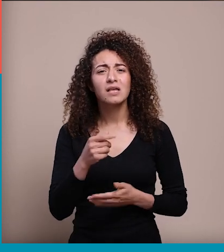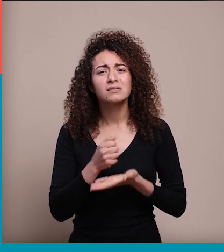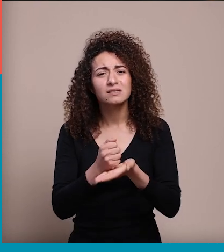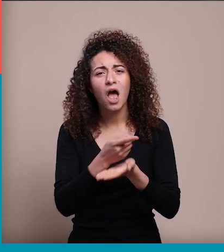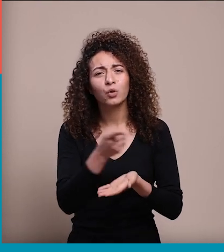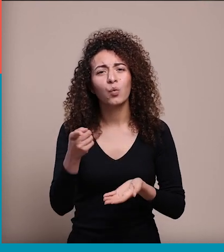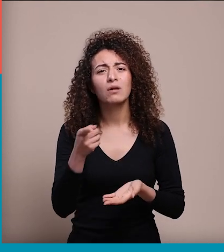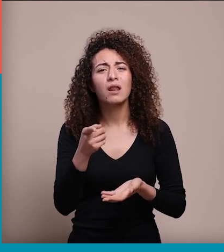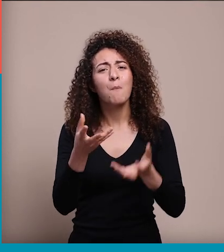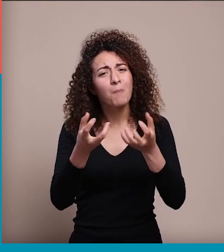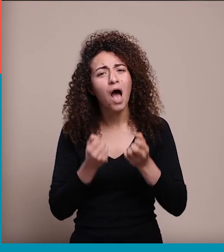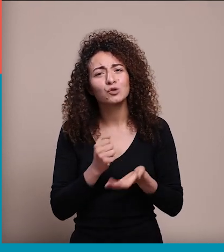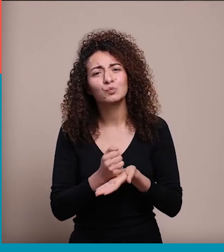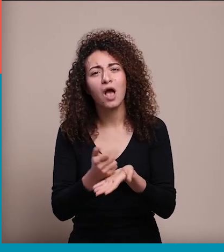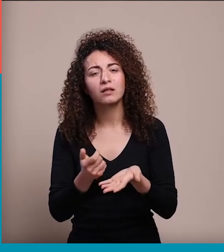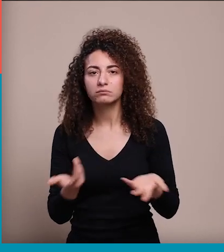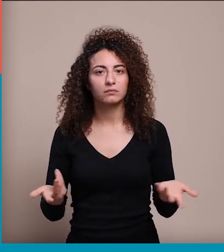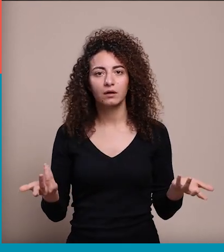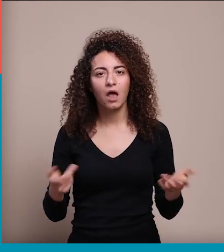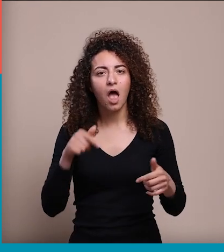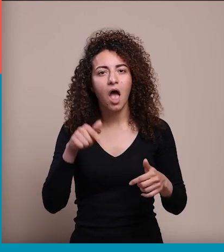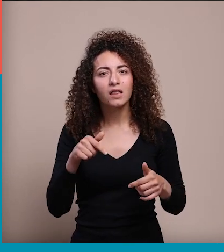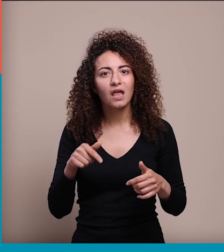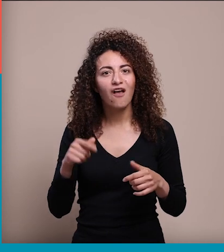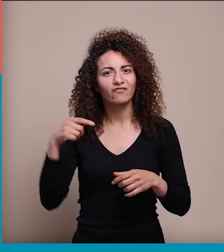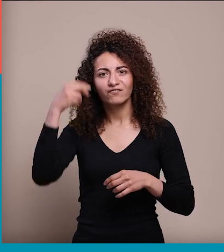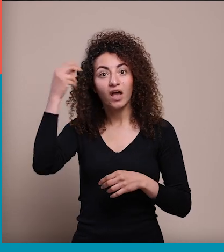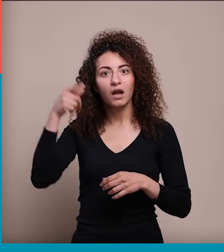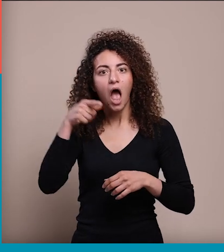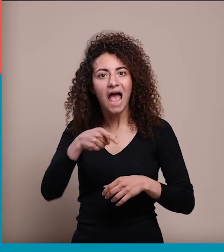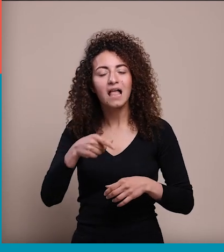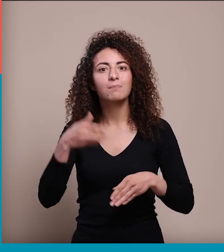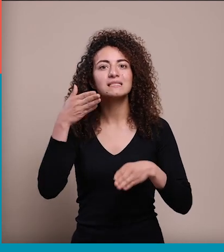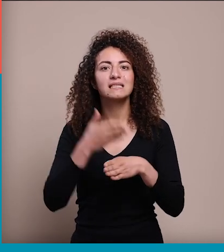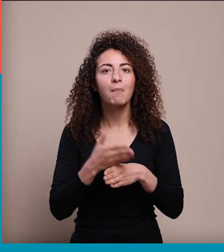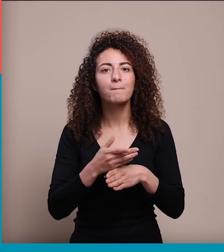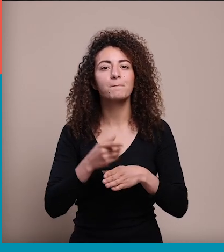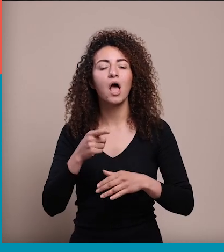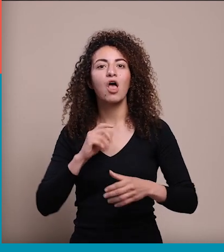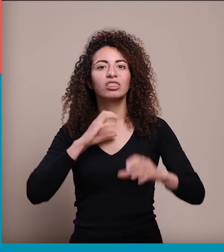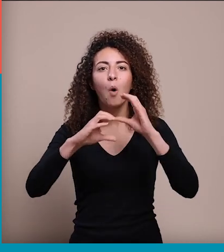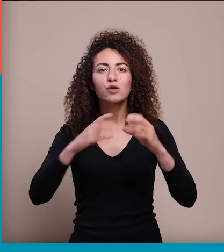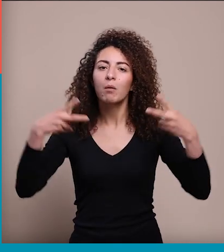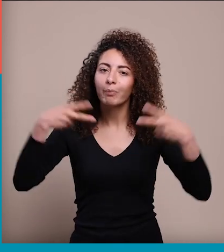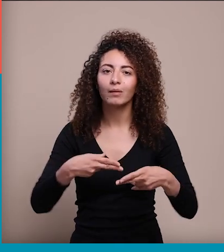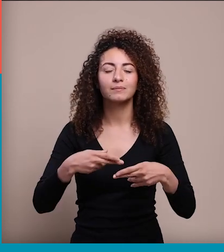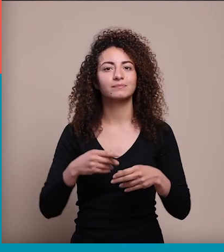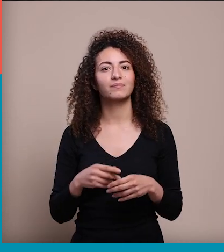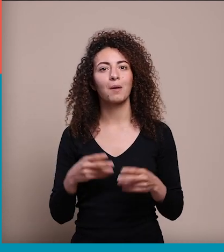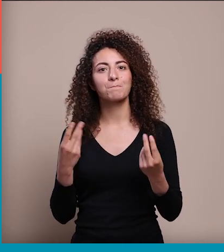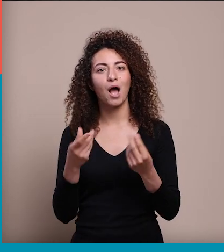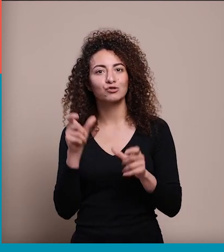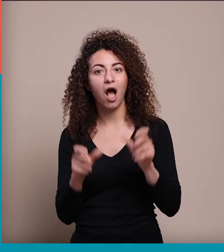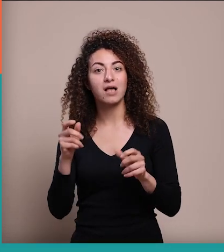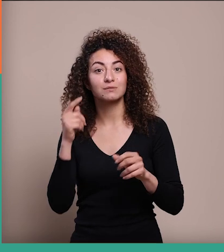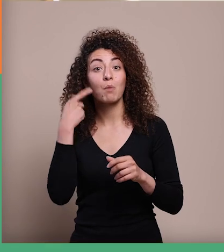ساعدوهن بحاجة لمساعدتكن هيدا الإمج هيدا اللي بتقتل هيدا اللي بتقتل أي تواصل ممكن يصير بين